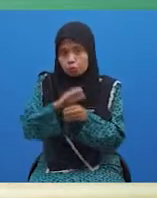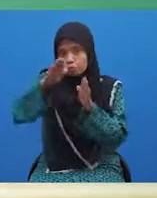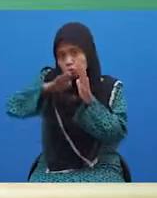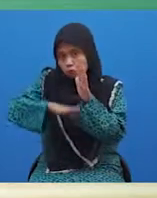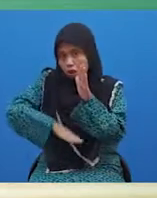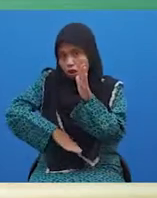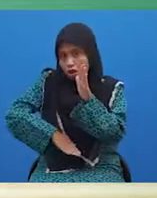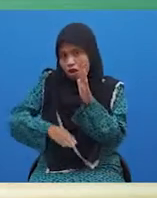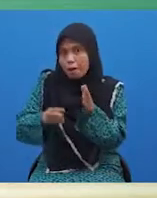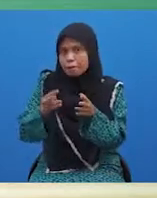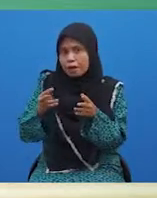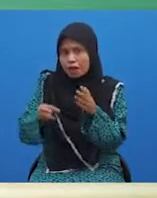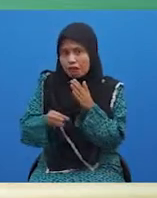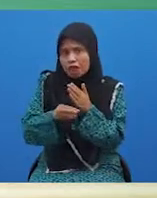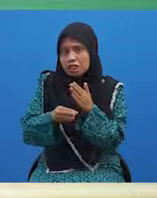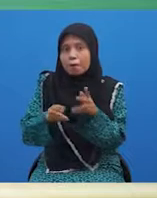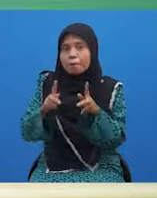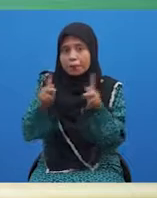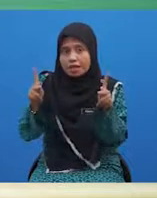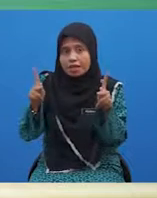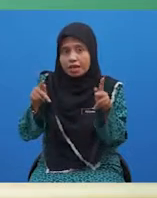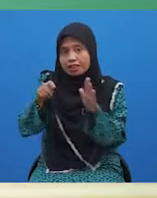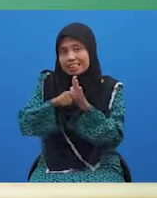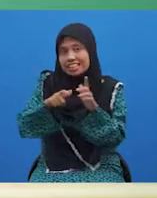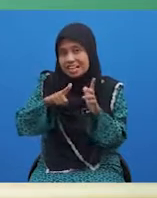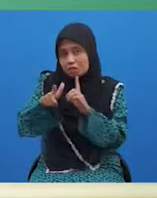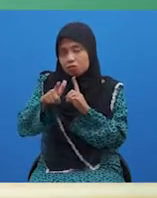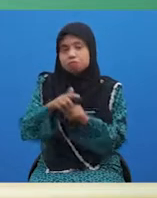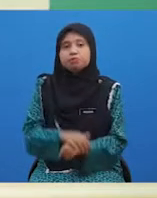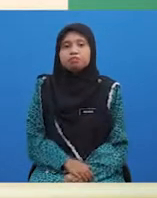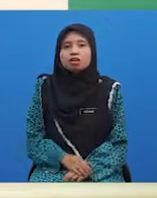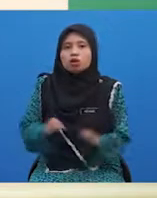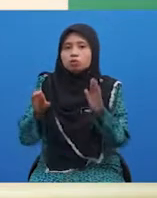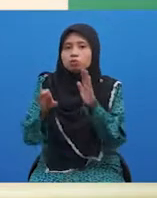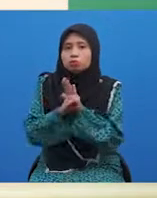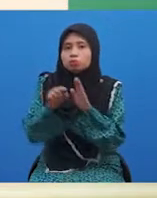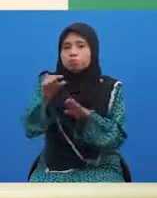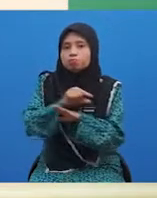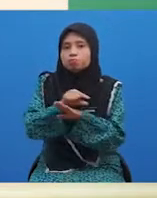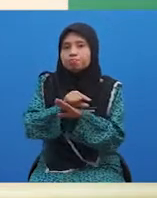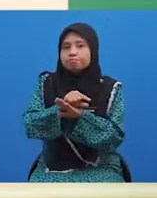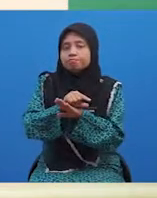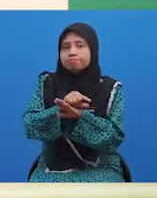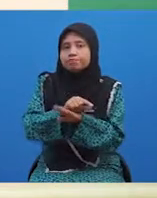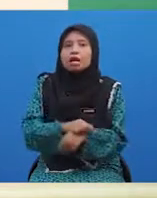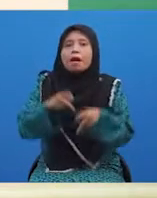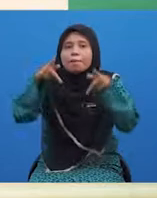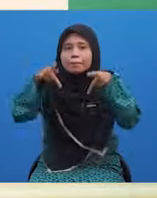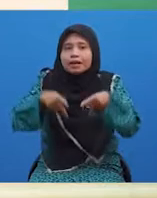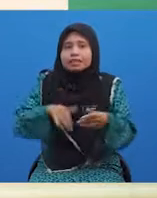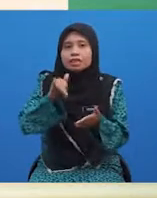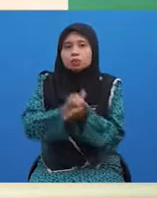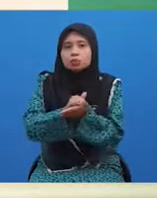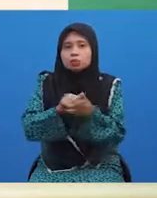kurang, makin, paling, terlalu. Contoh penggunaan. Pelajar